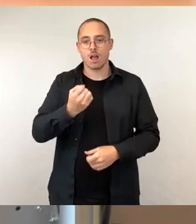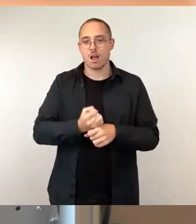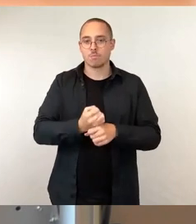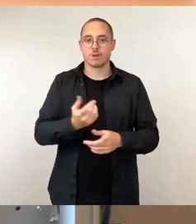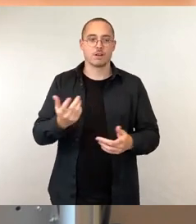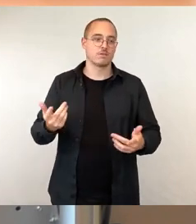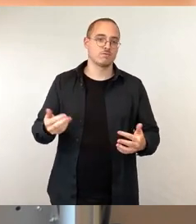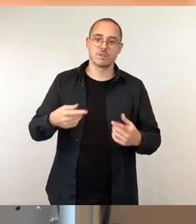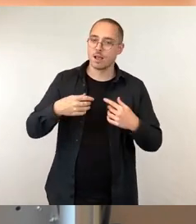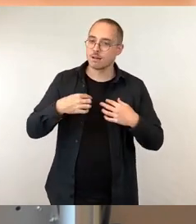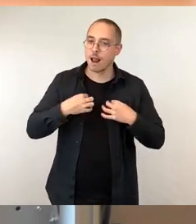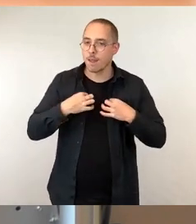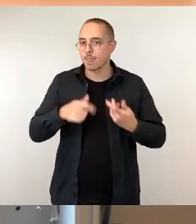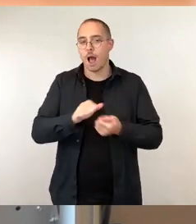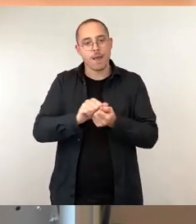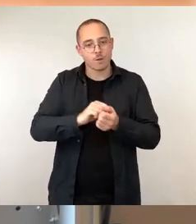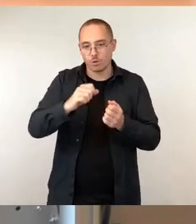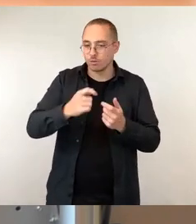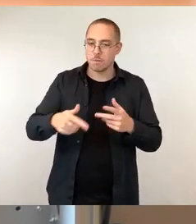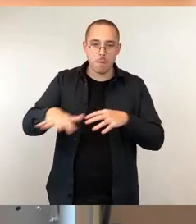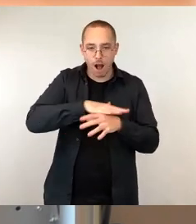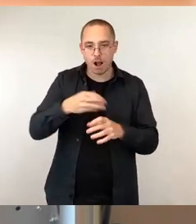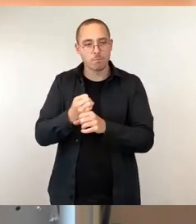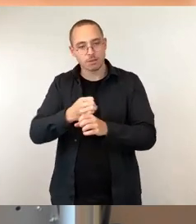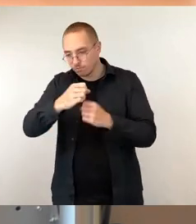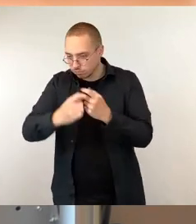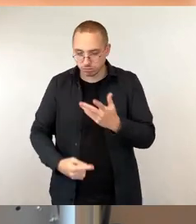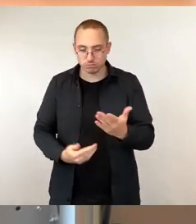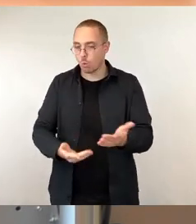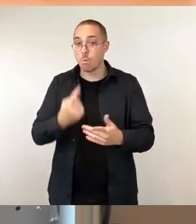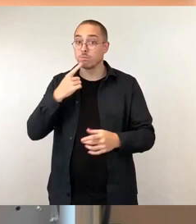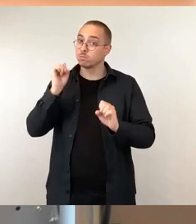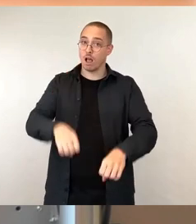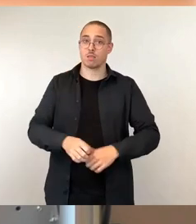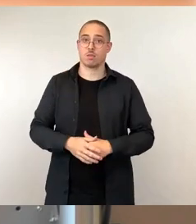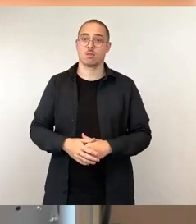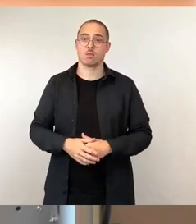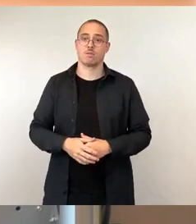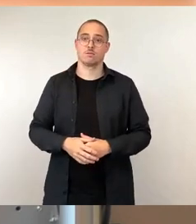an die Vorlage Mehrkosten Asyl 2024, Nummer 2577,